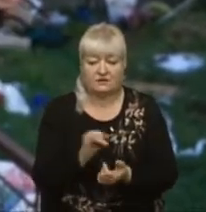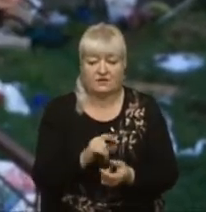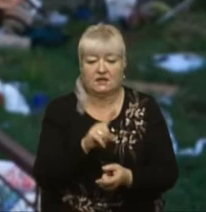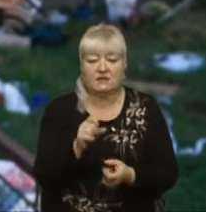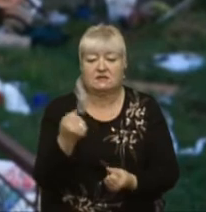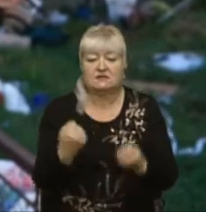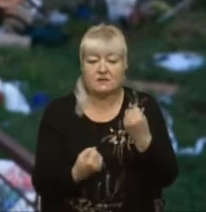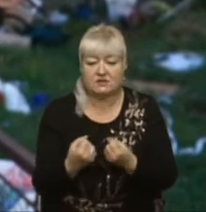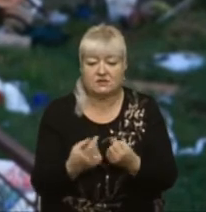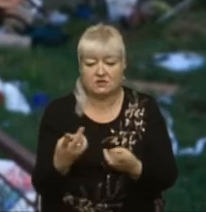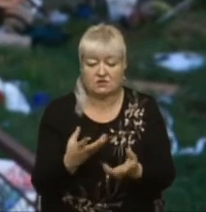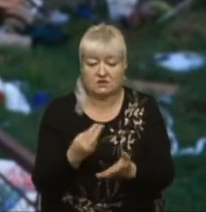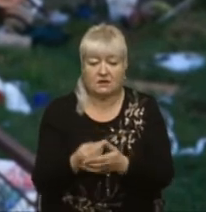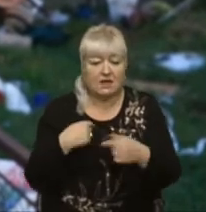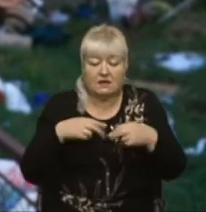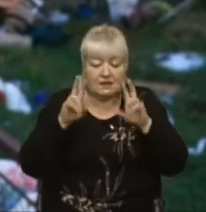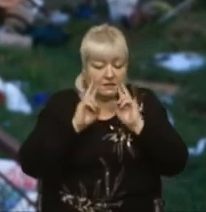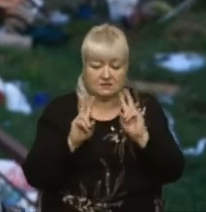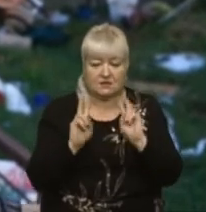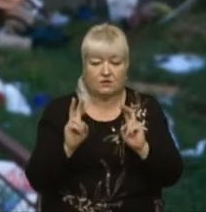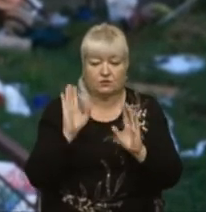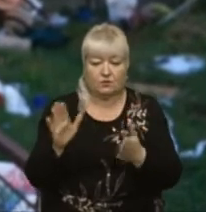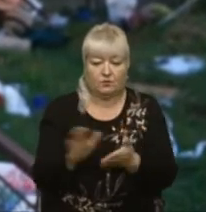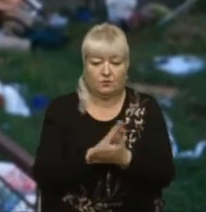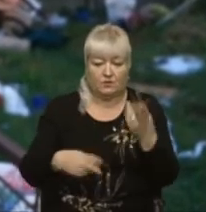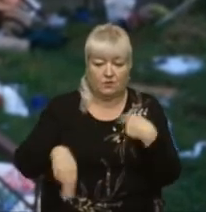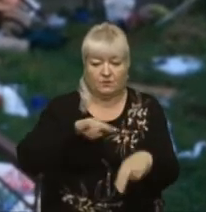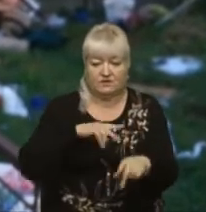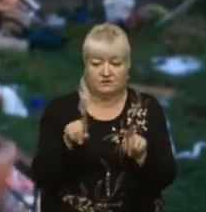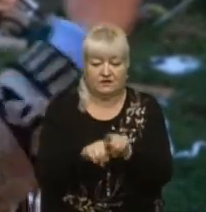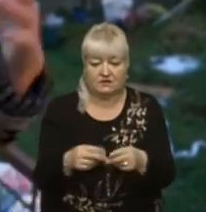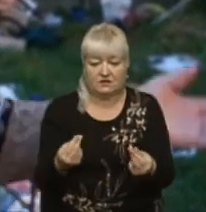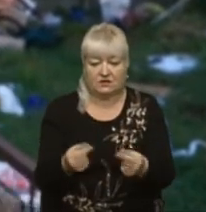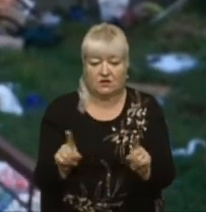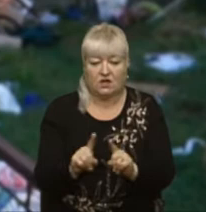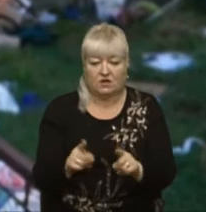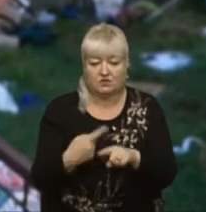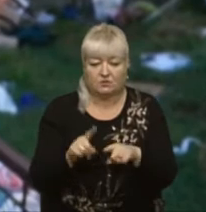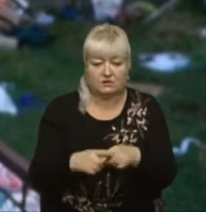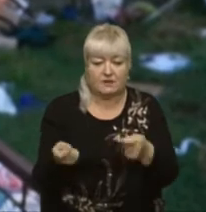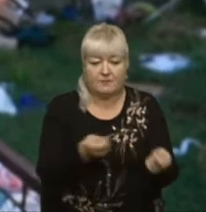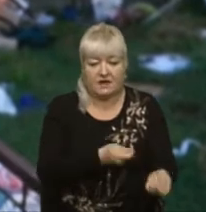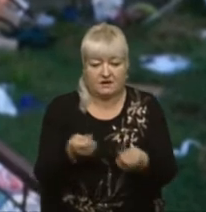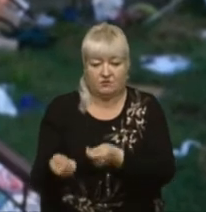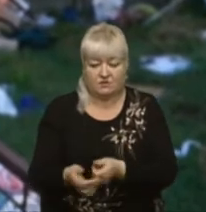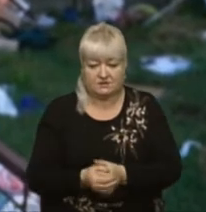машину треба дати. Я не знаю, хто то буде компенсувати нам ті гроші, що ми то перевозимо.